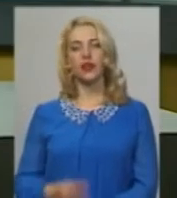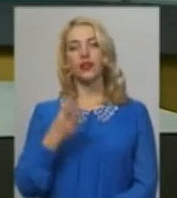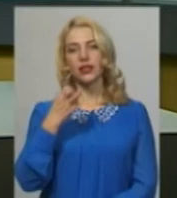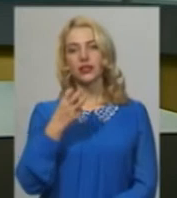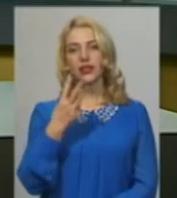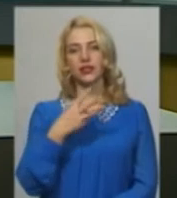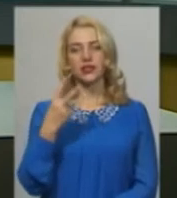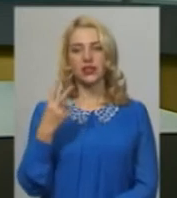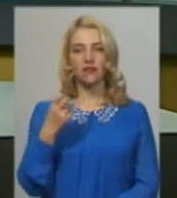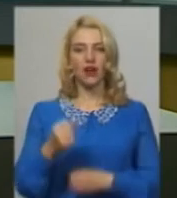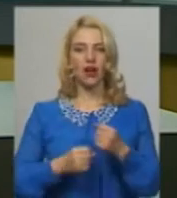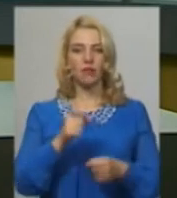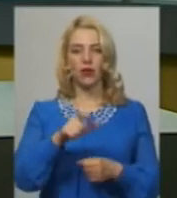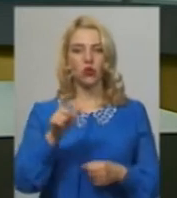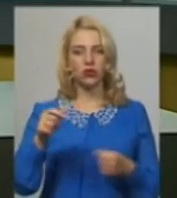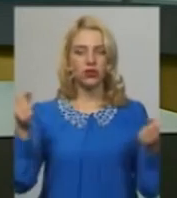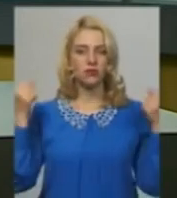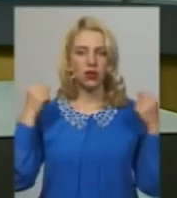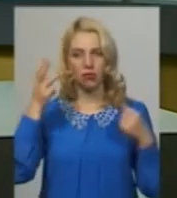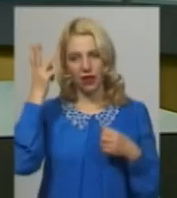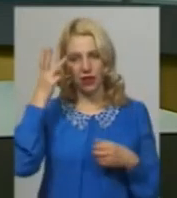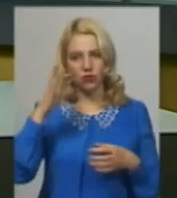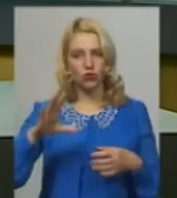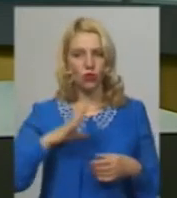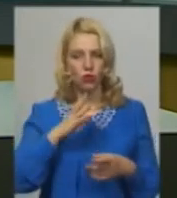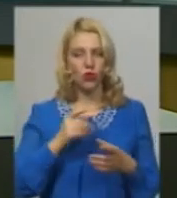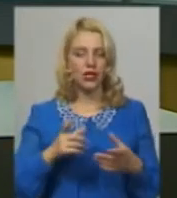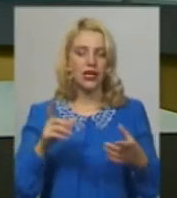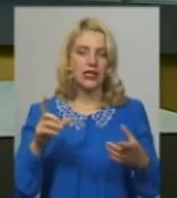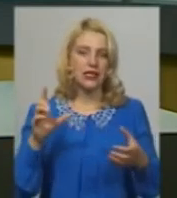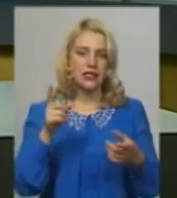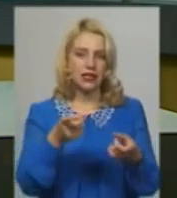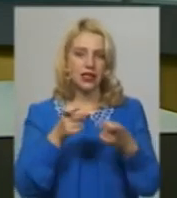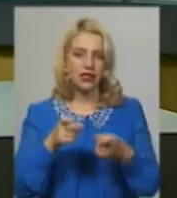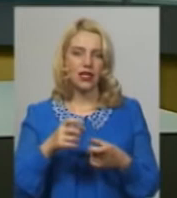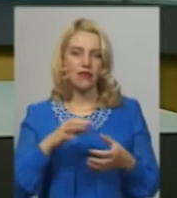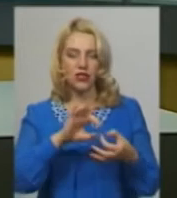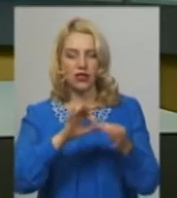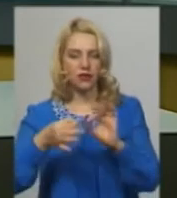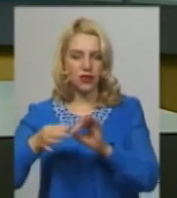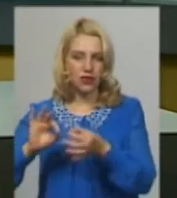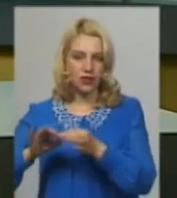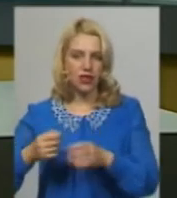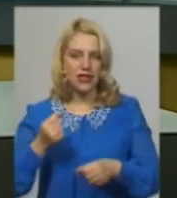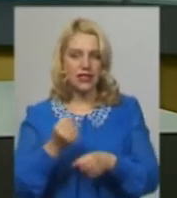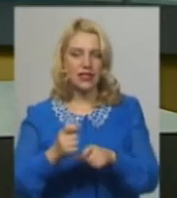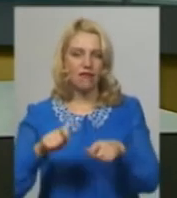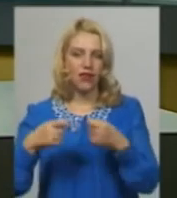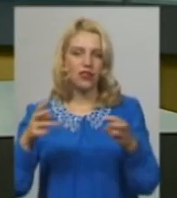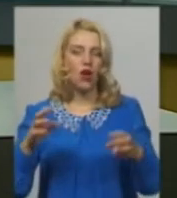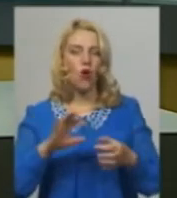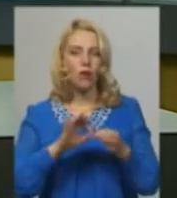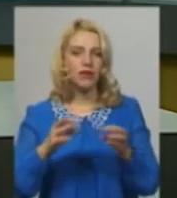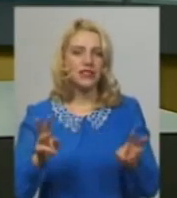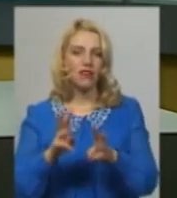332 бігуни з Хмельницького були задіяні в естафеті Олімпійського вогню Олімпіади 1980 року. Про